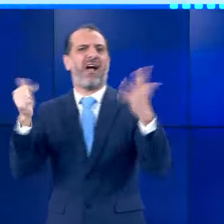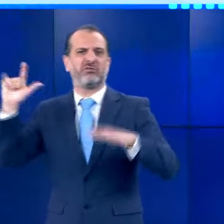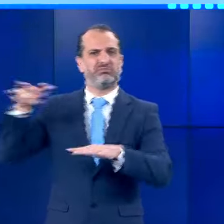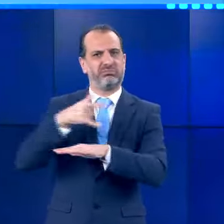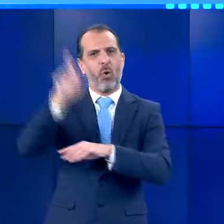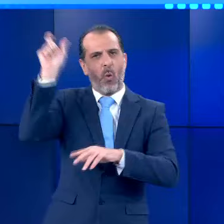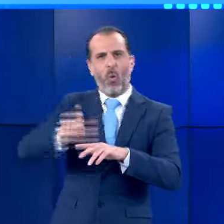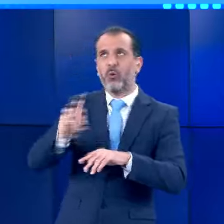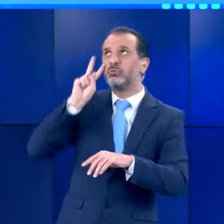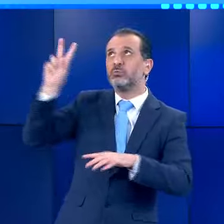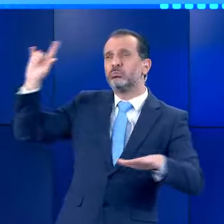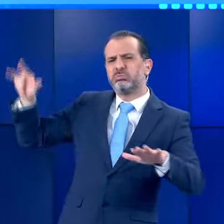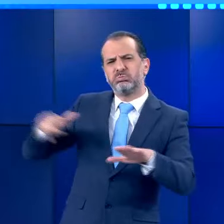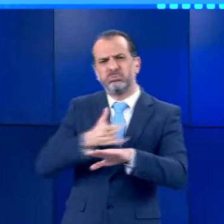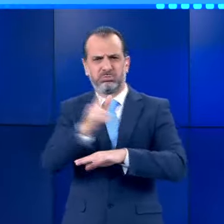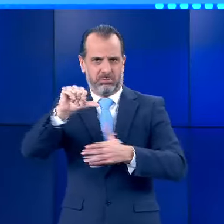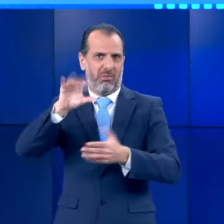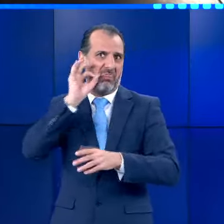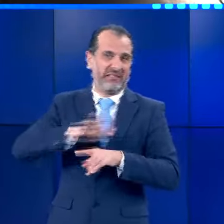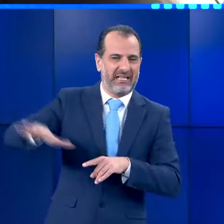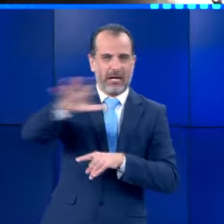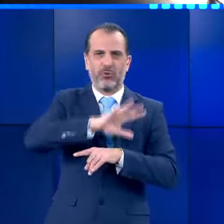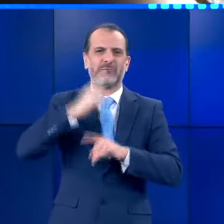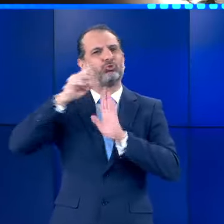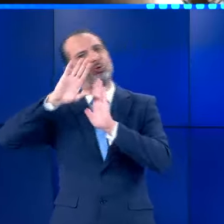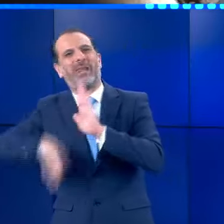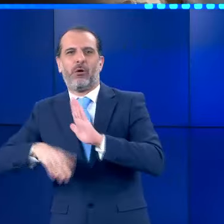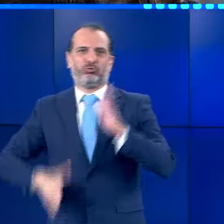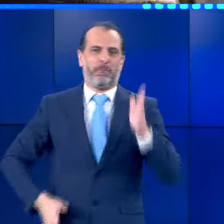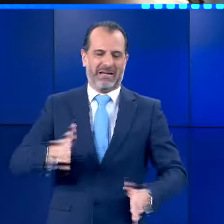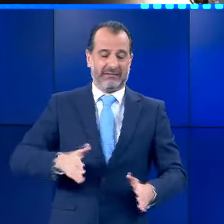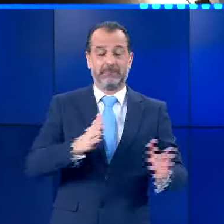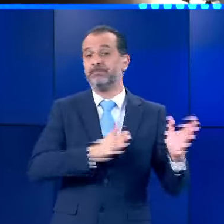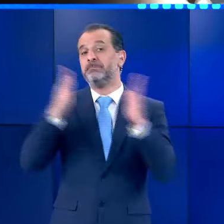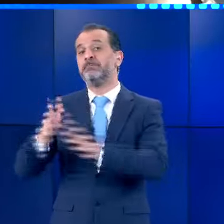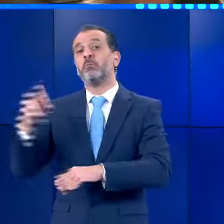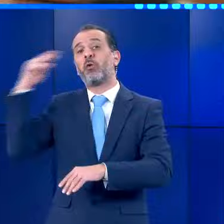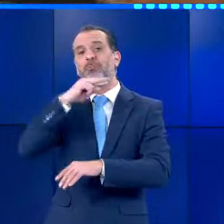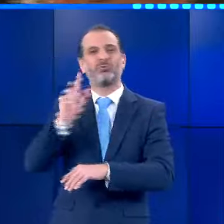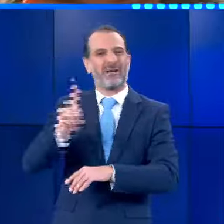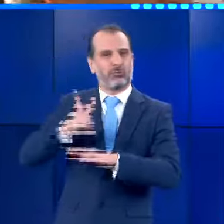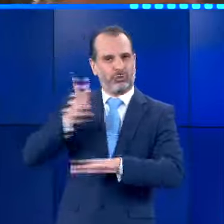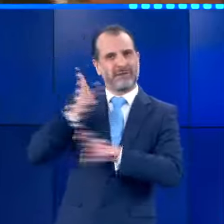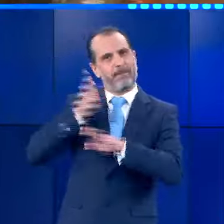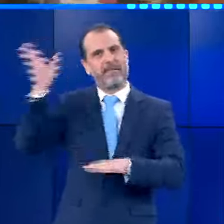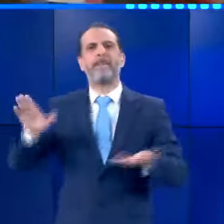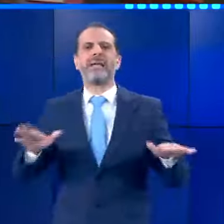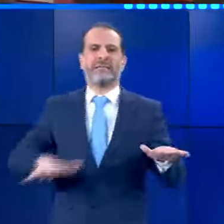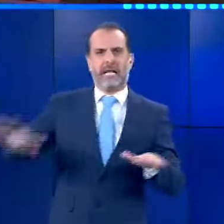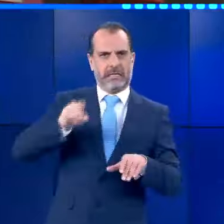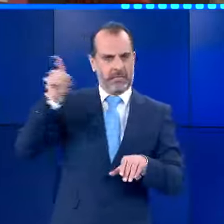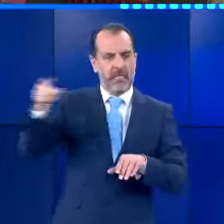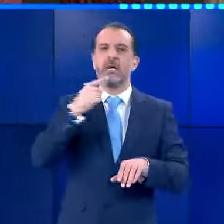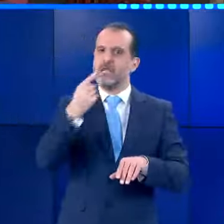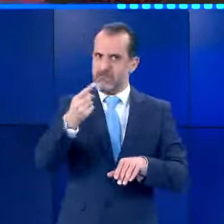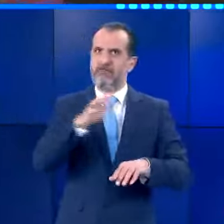εντυπωσιακούς ελιγμούς στον ουρανό της πόλης, κλείνοντας την παρέλαση. Ο Πρωθυπουργός παρακολούθησε την παρέλαση στο Περιστέρι και τόνισε ότι η